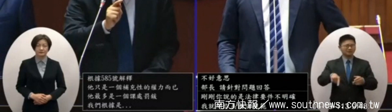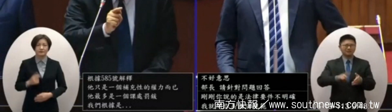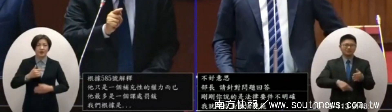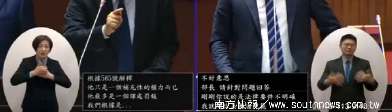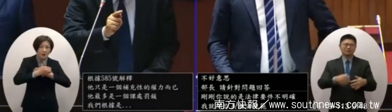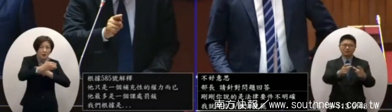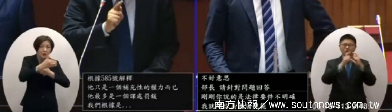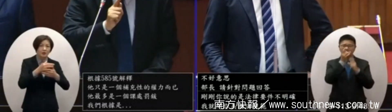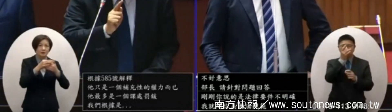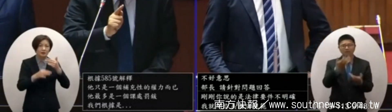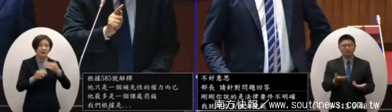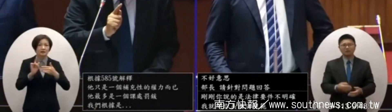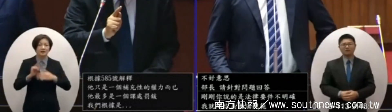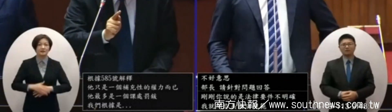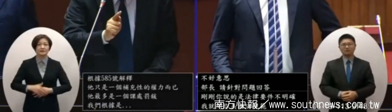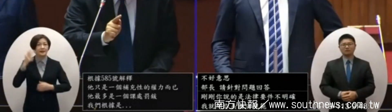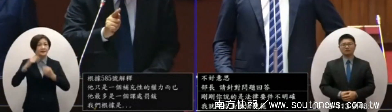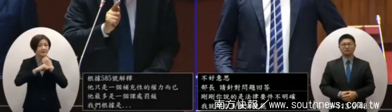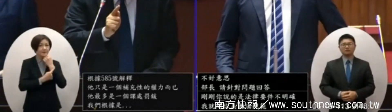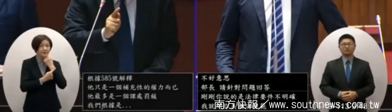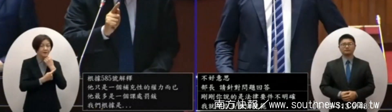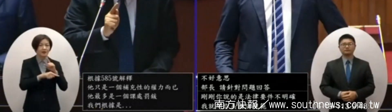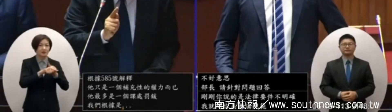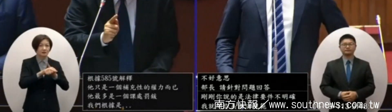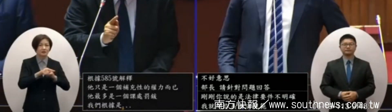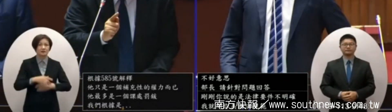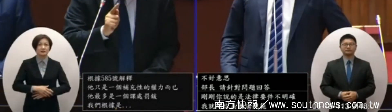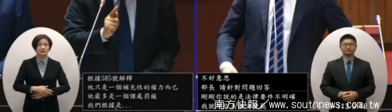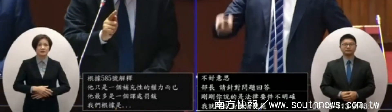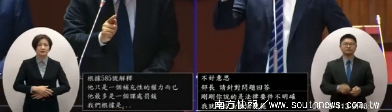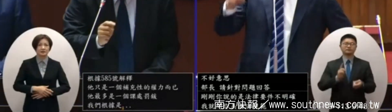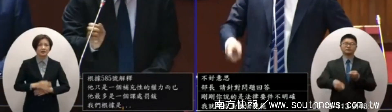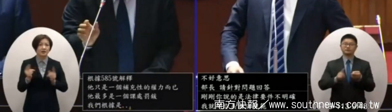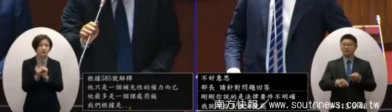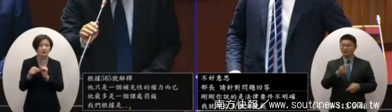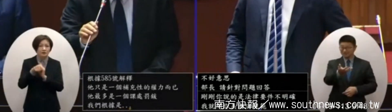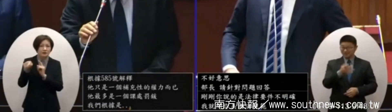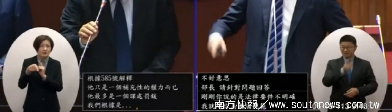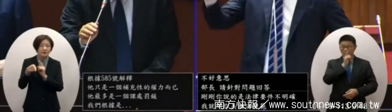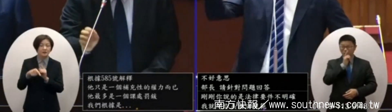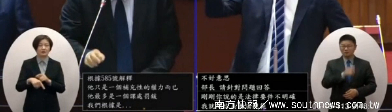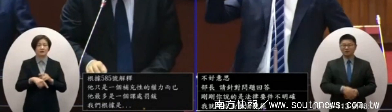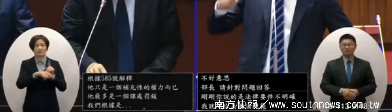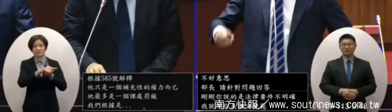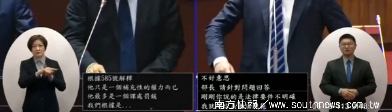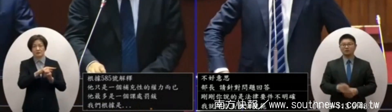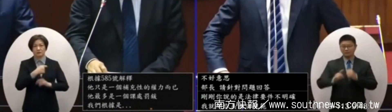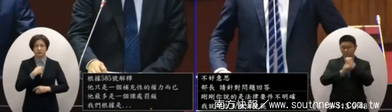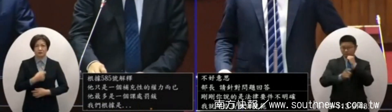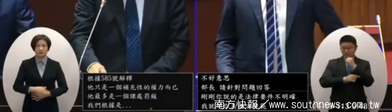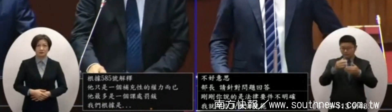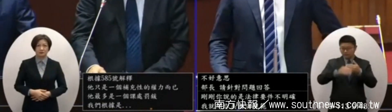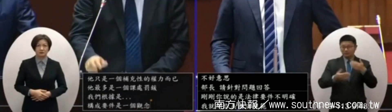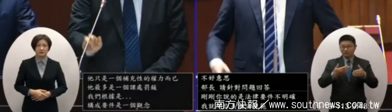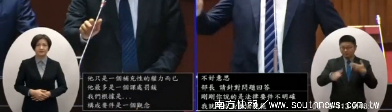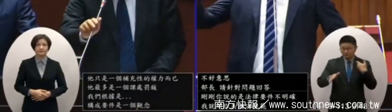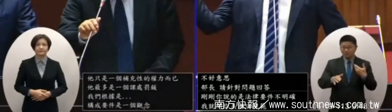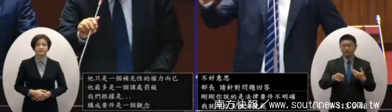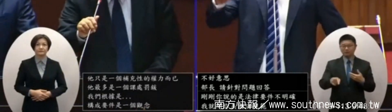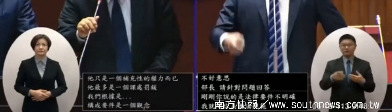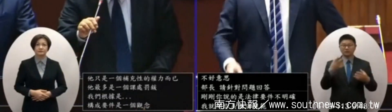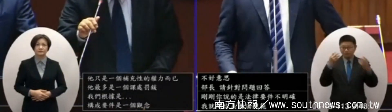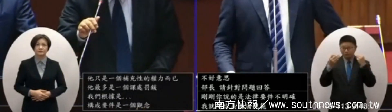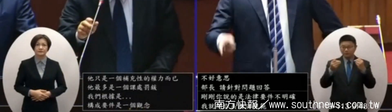過程要件是一個下界觀念我們從憲法的體力我們憲法的一個設不對啊剛剛你不是說違反法律要件明確性原則